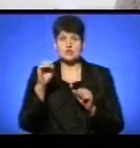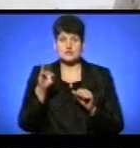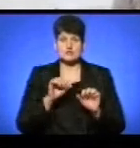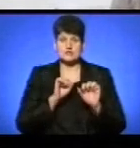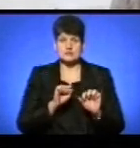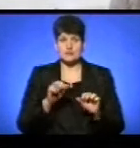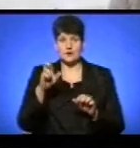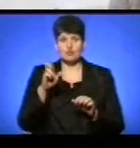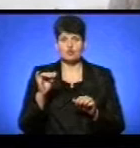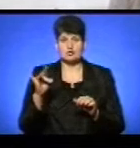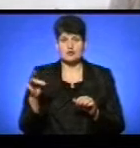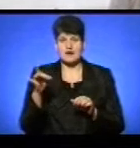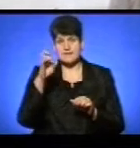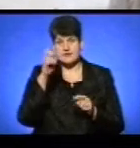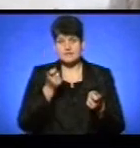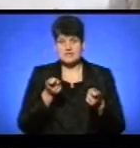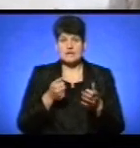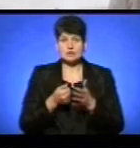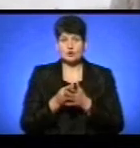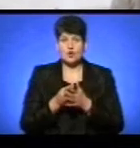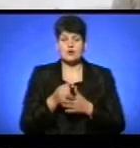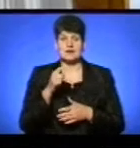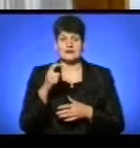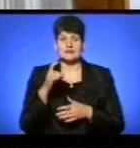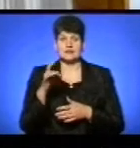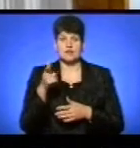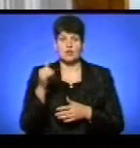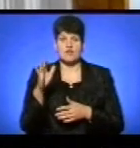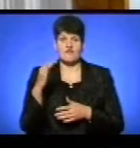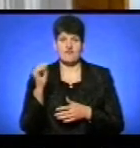райдержадміністрації до Христини Гуйван.